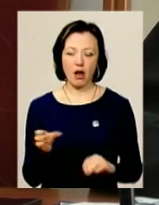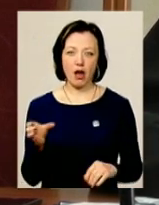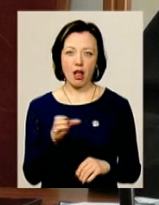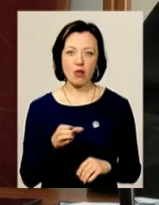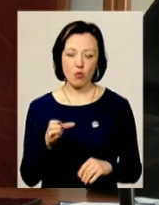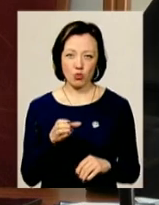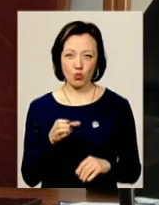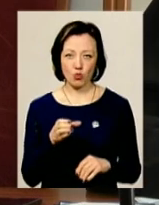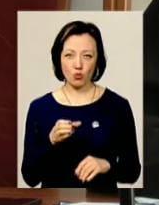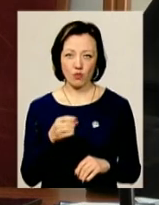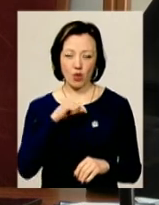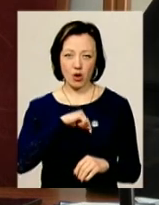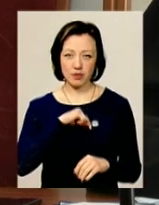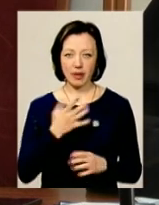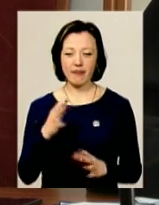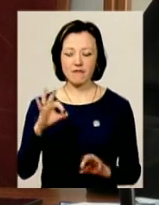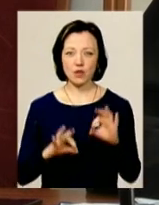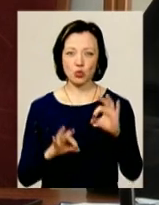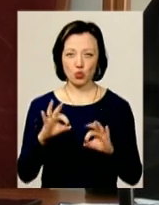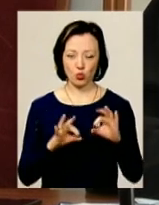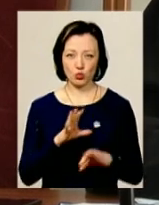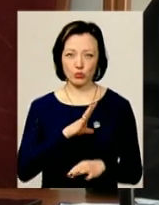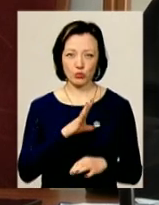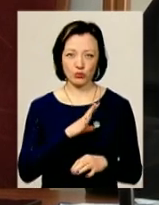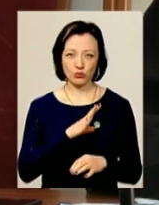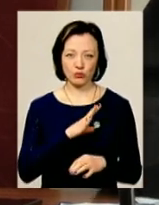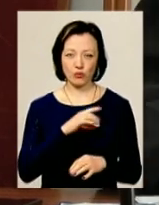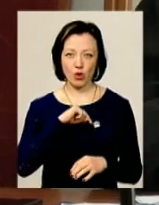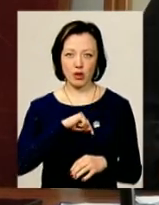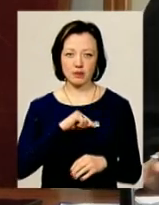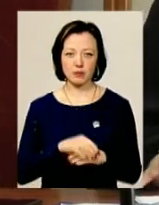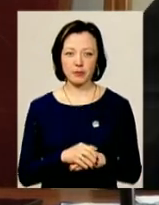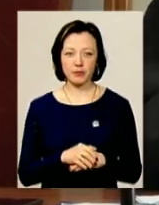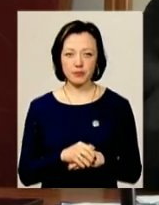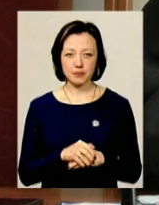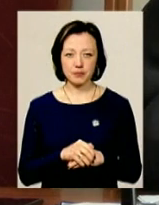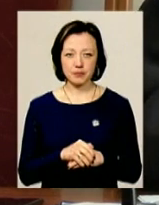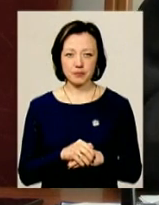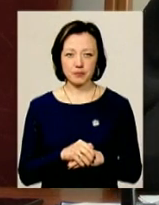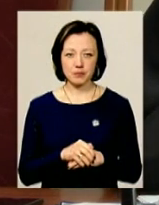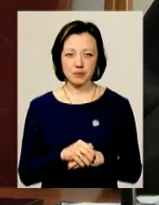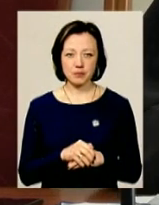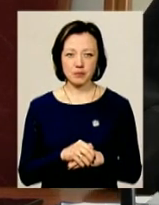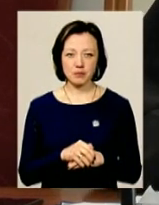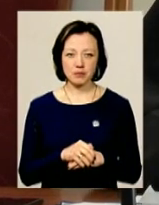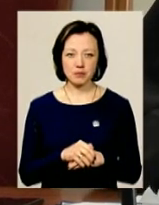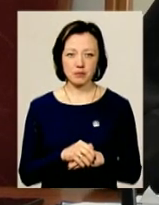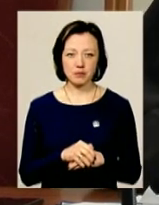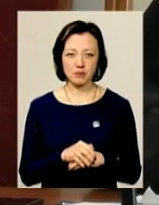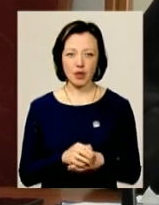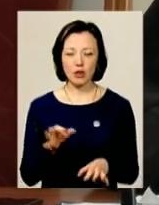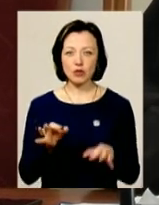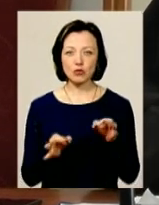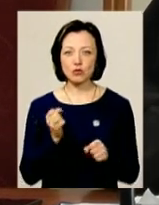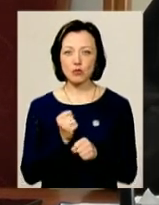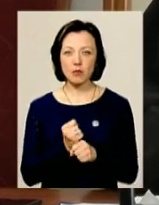який відсоток алкоголю є. Тому так, щоб зробити запит на